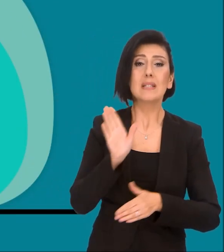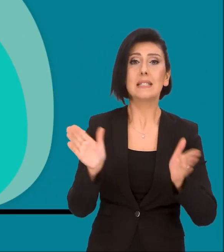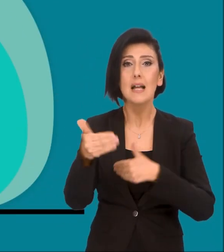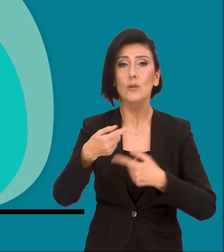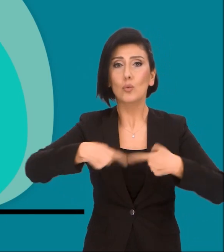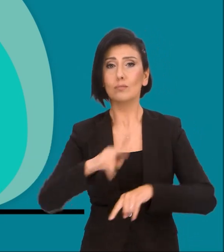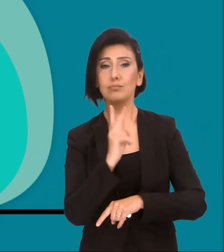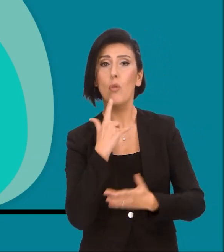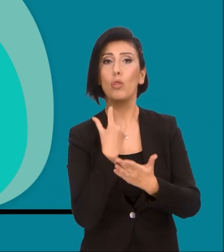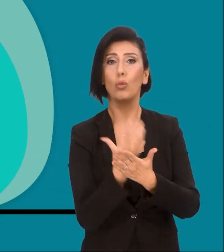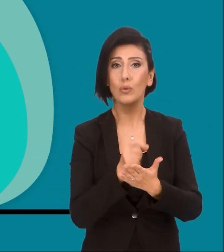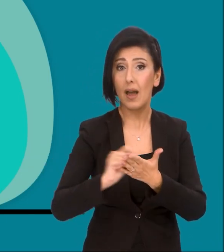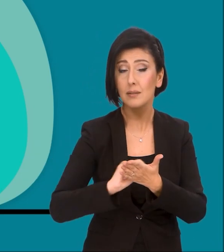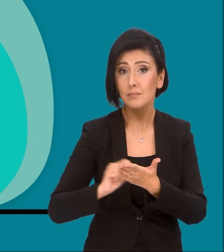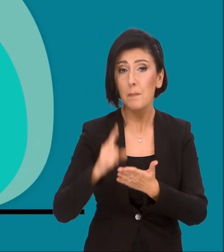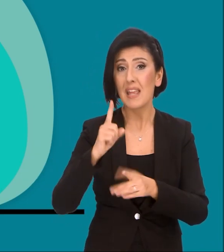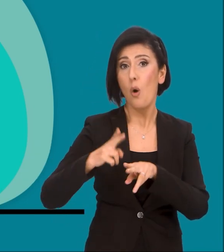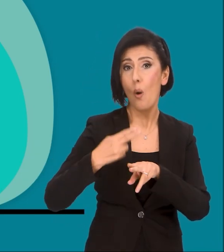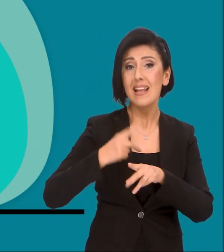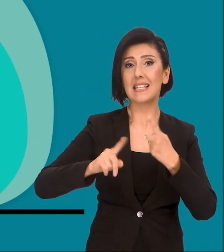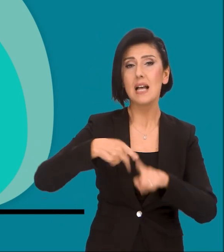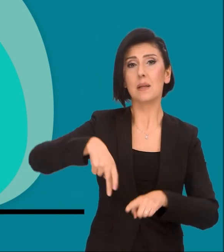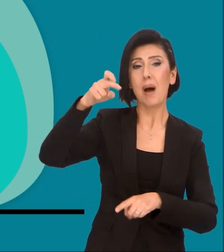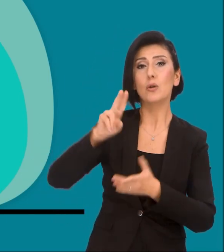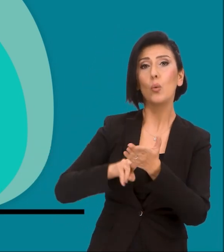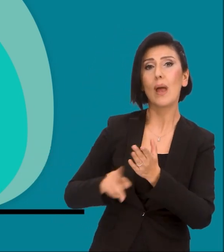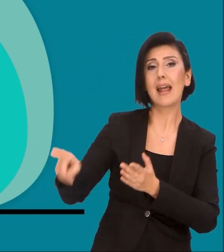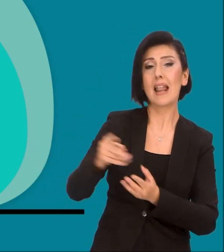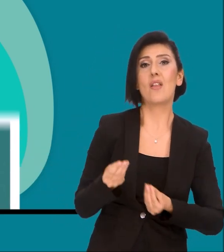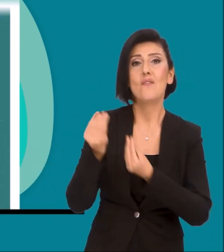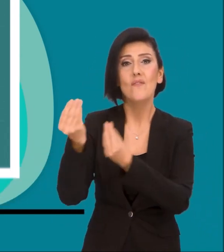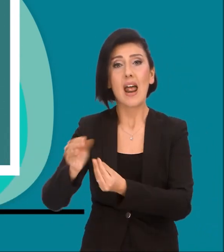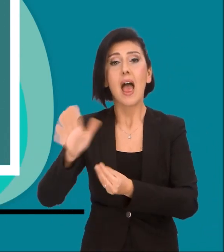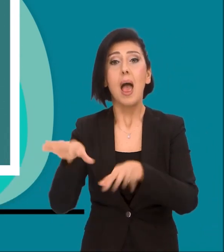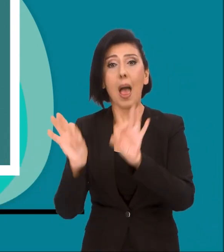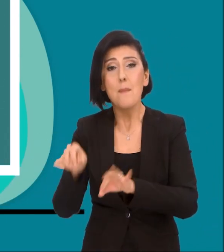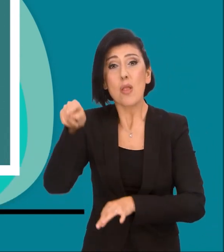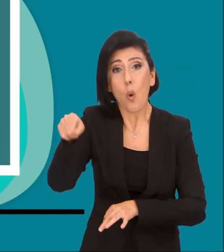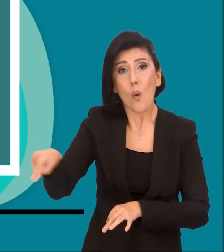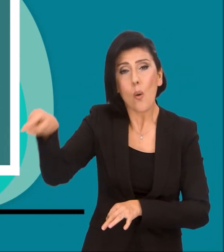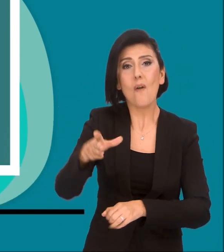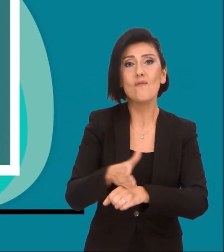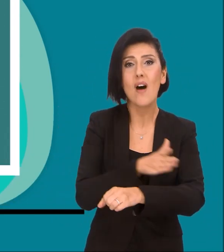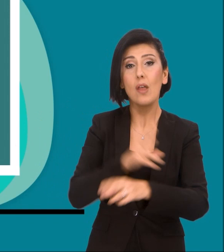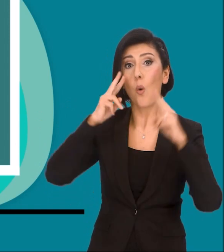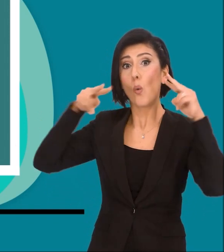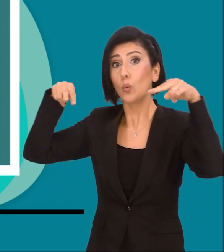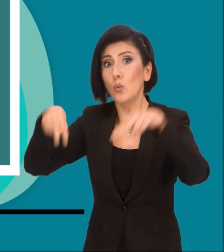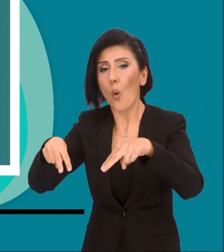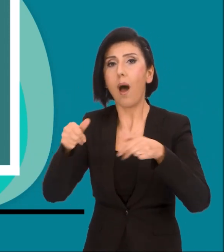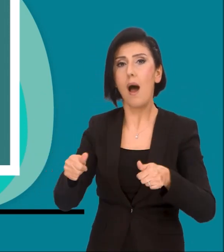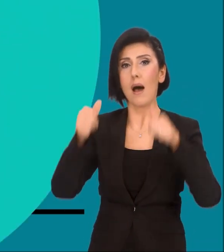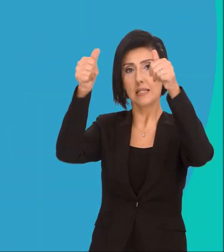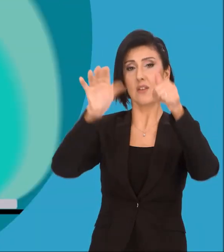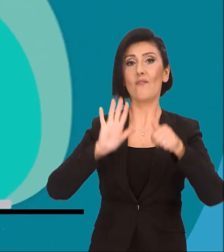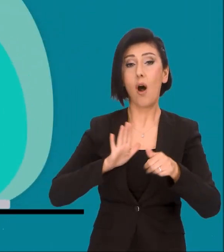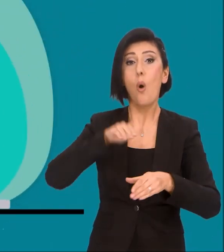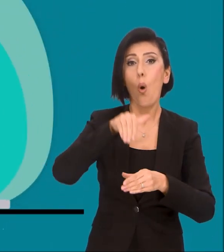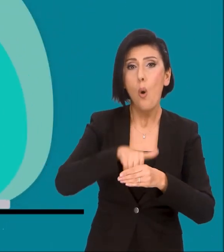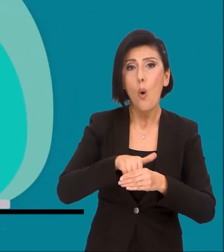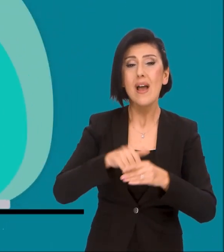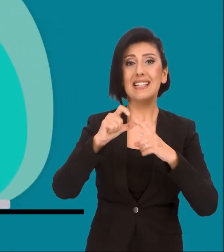sandık kurulu tarafından tutanak altına alınır, bir örneği siyasi parti üyelerine verilir ve hemen orada vatandaşların göreceği şekilde asılır.